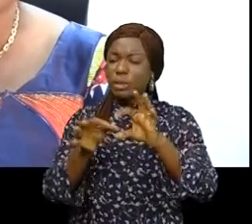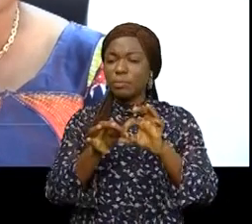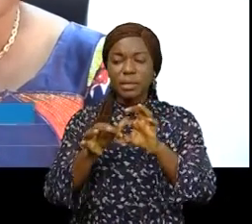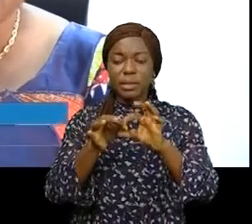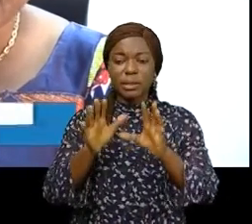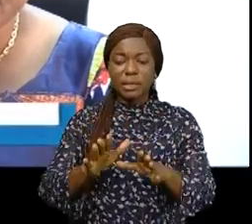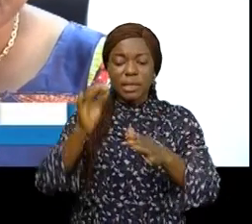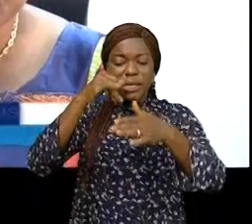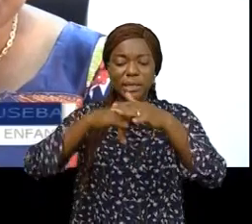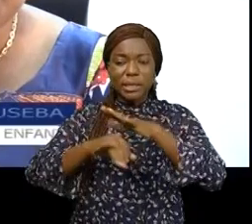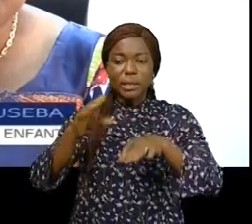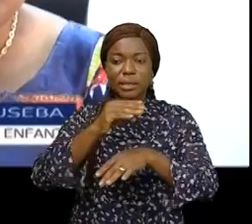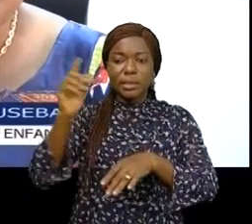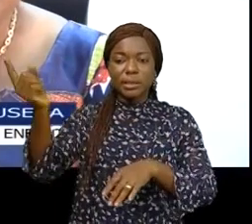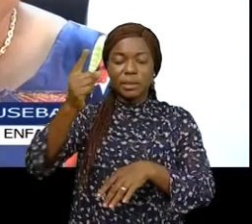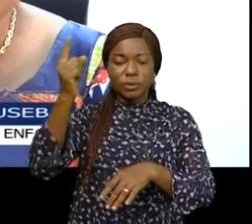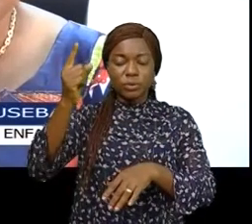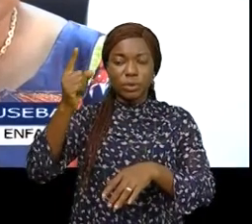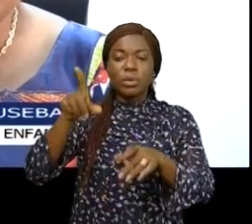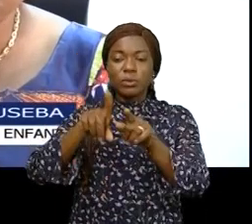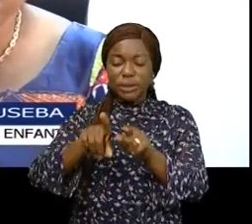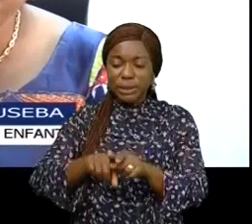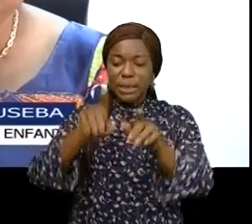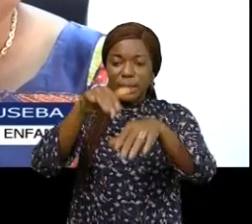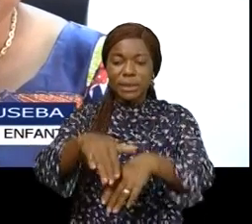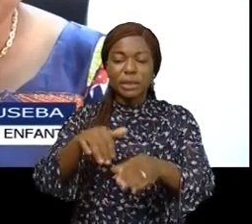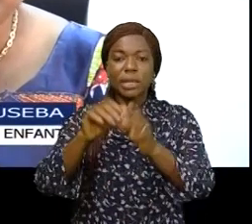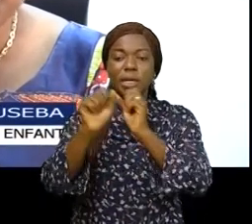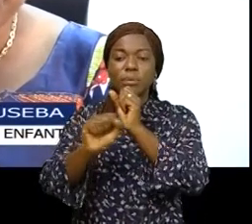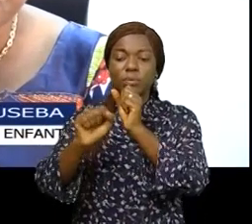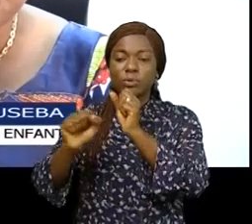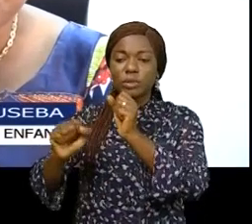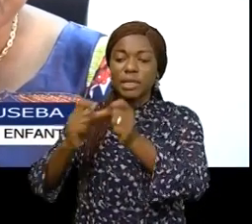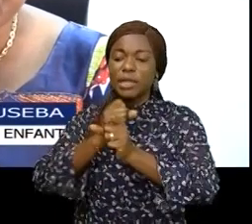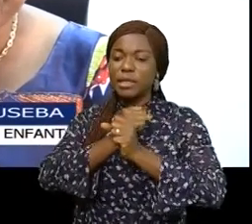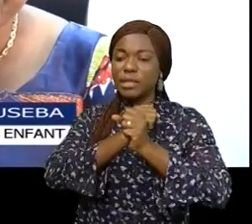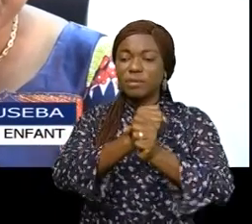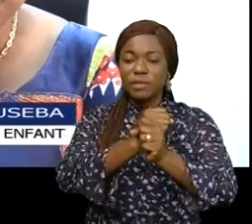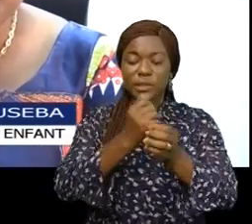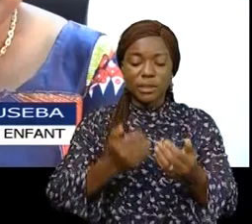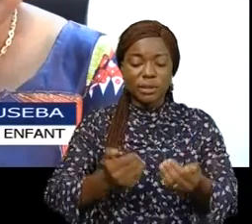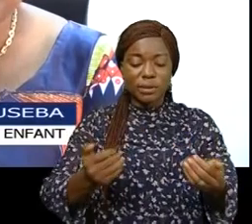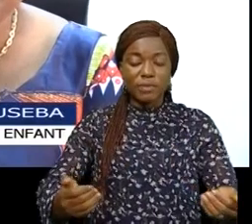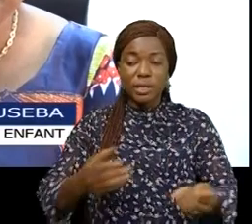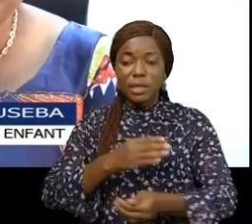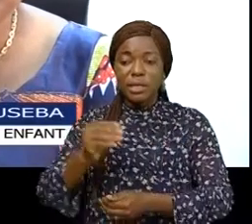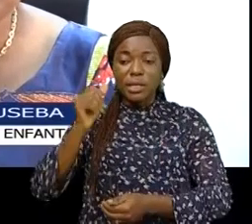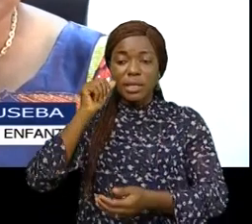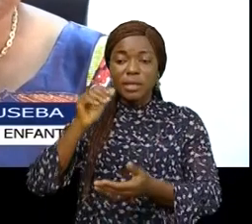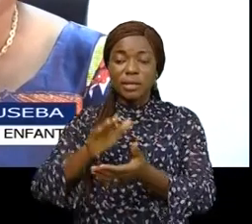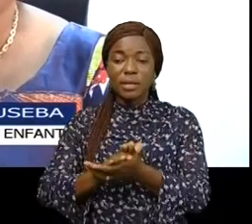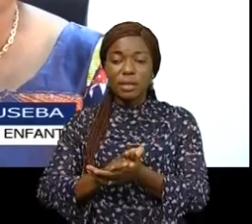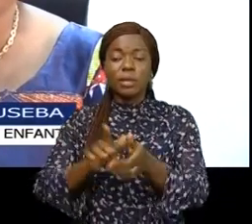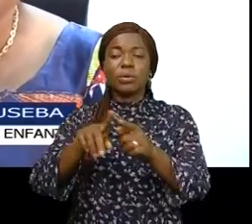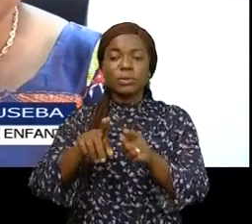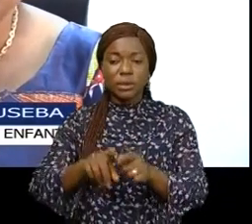internes et externes à engager dans la promotion et la défense des droits de la femme et de l'enfant à s